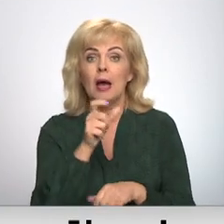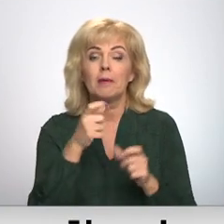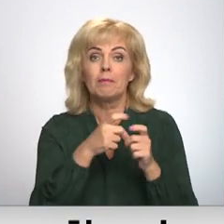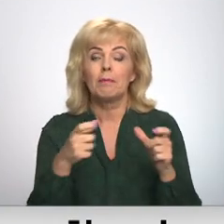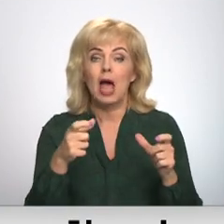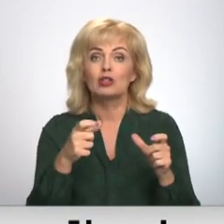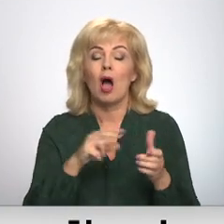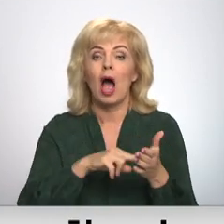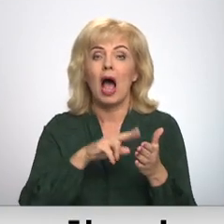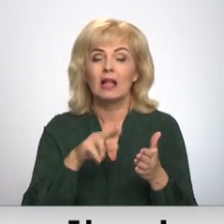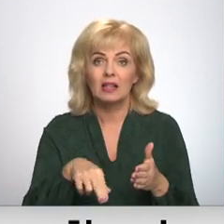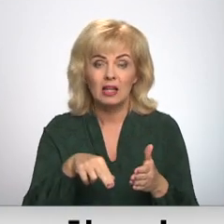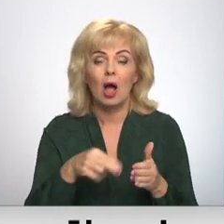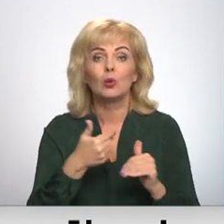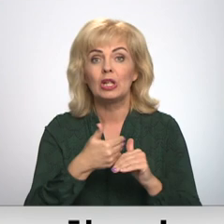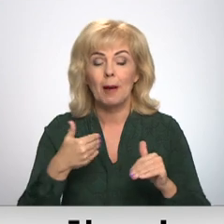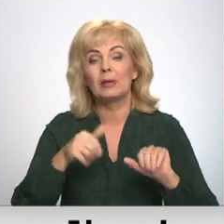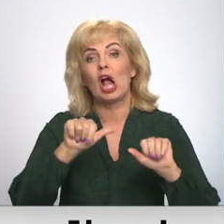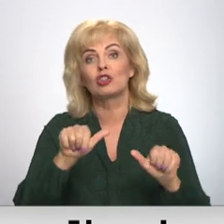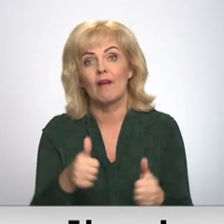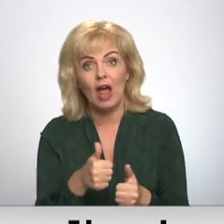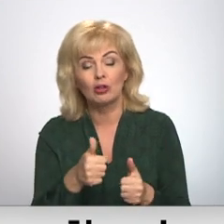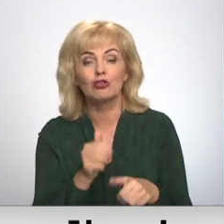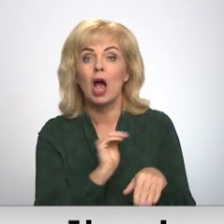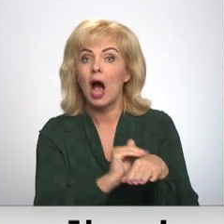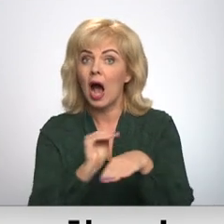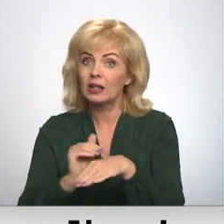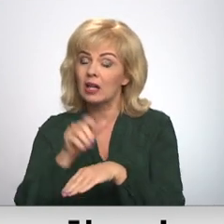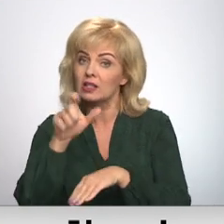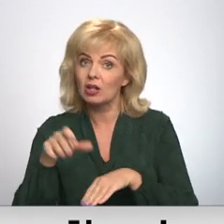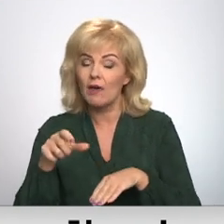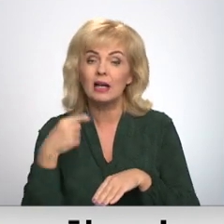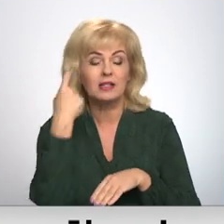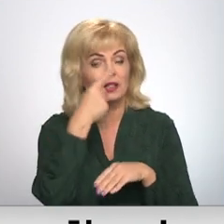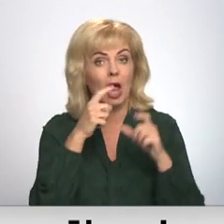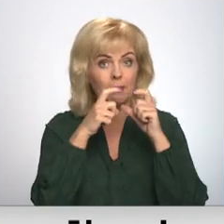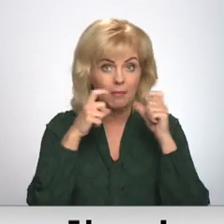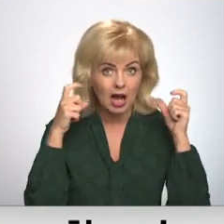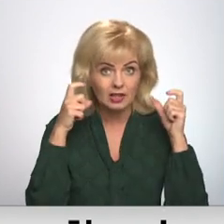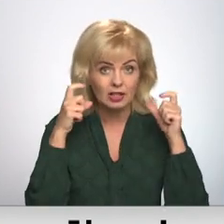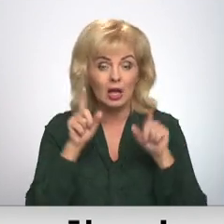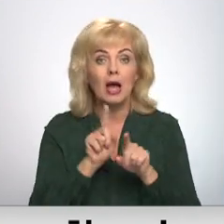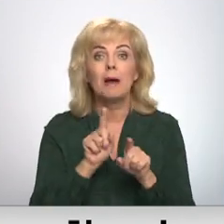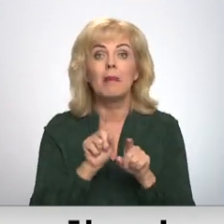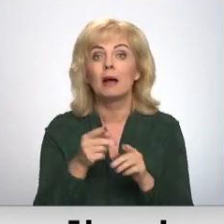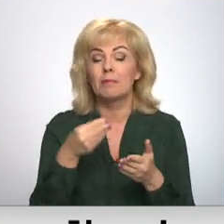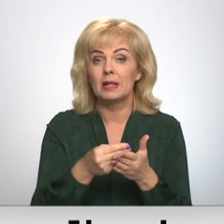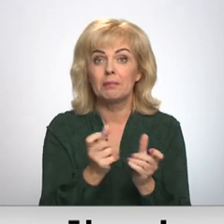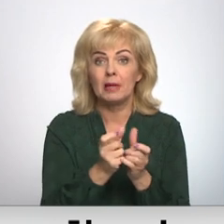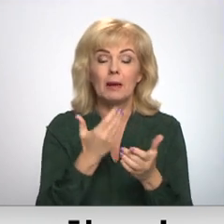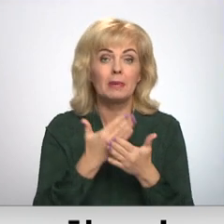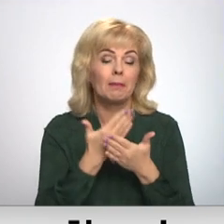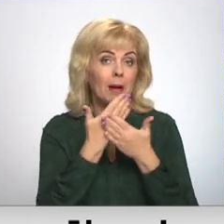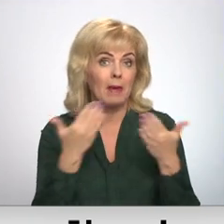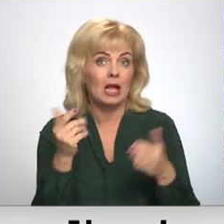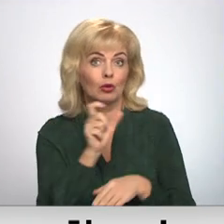mēs esam raduši arī iepriekš. Atgādināt cilvēkiem par sejas maskām tieši tas pats, jā, cilvēki pēk biļetes pēdējā brīdī.